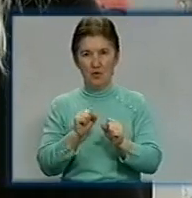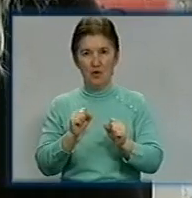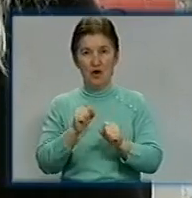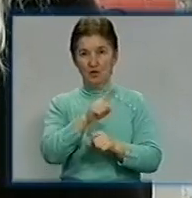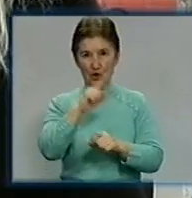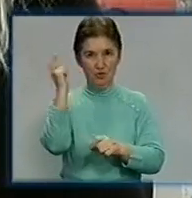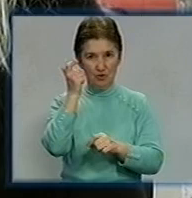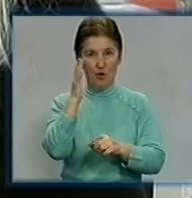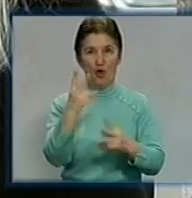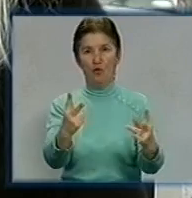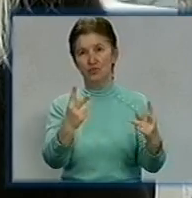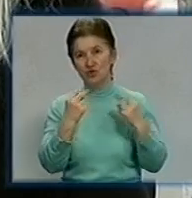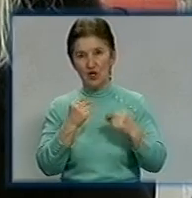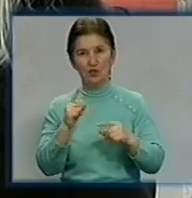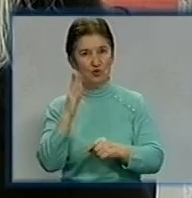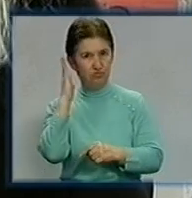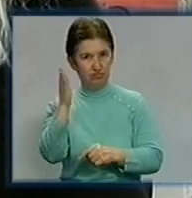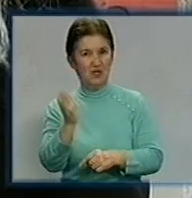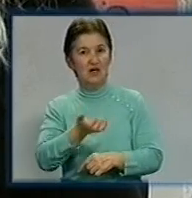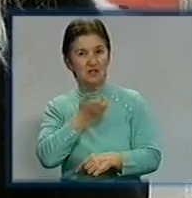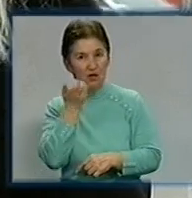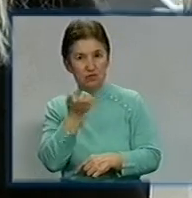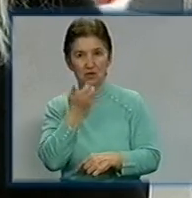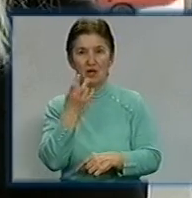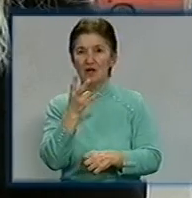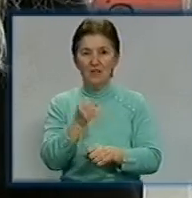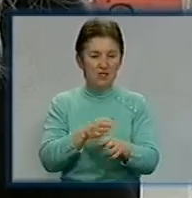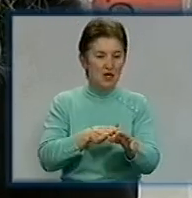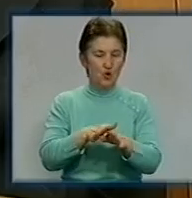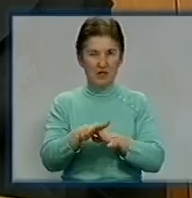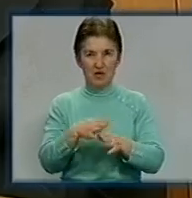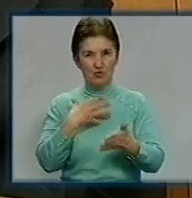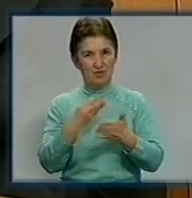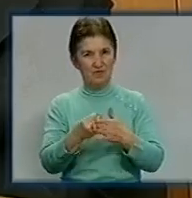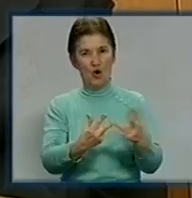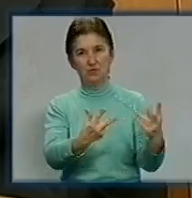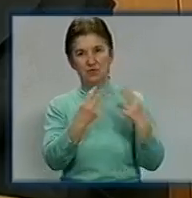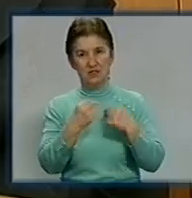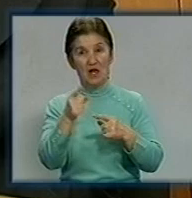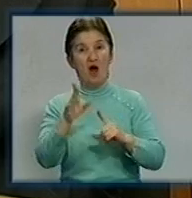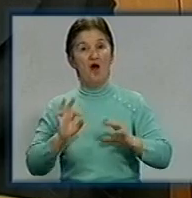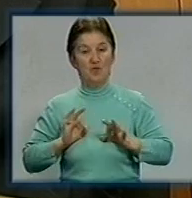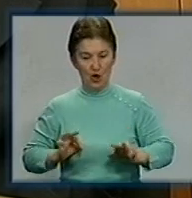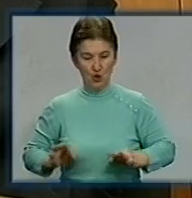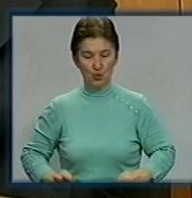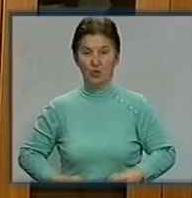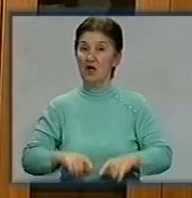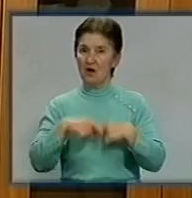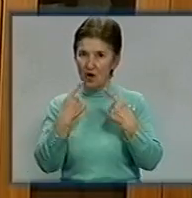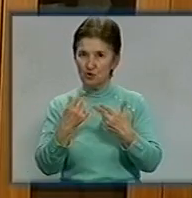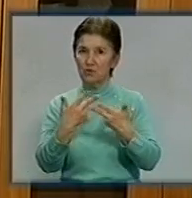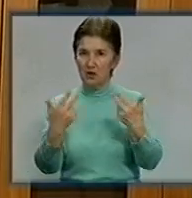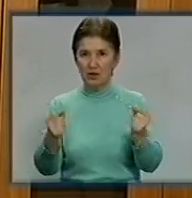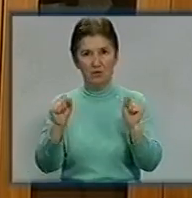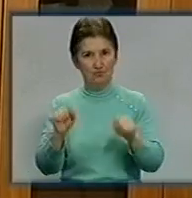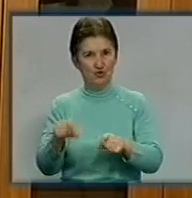хазяйка обіцяла, що буде тепло, але не дотримують свої обіцянки. В обласній прокуратурі кажуть, така несумлінність у орендодавців